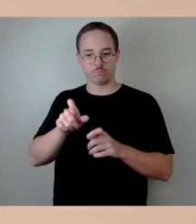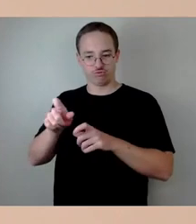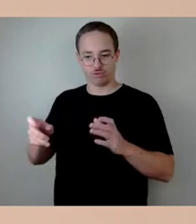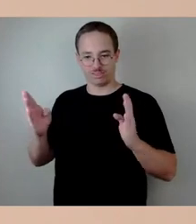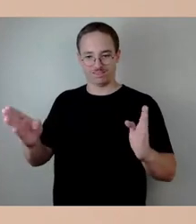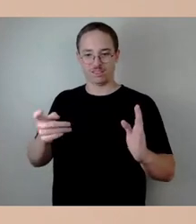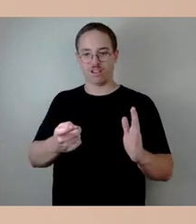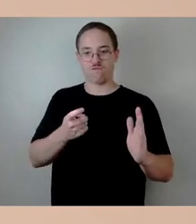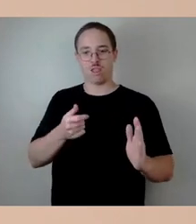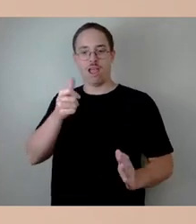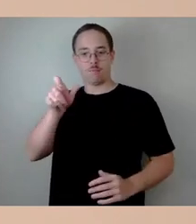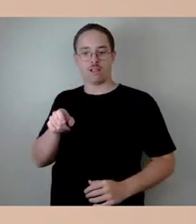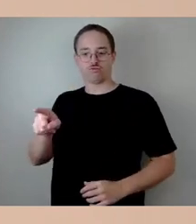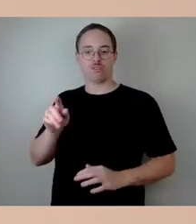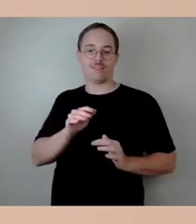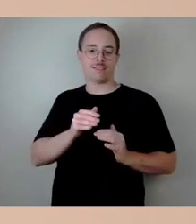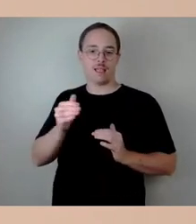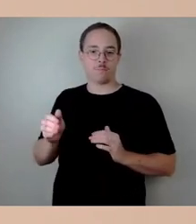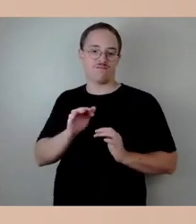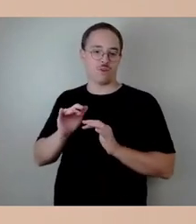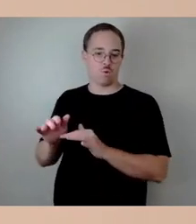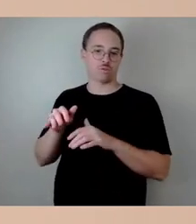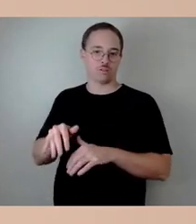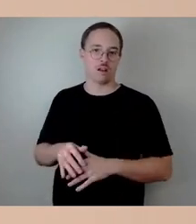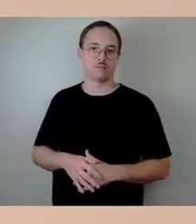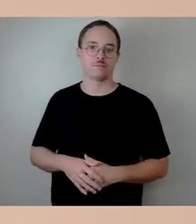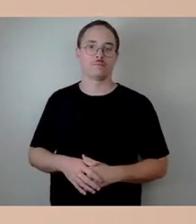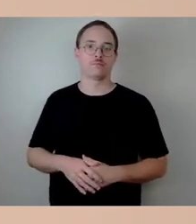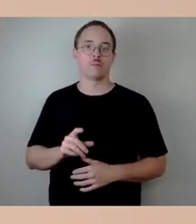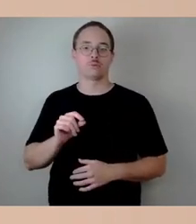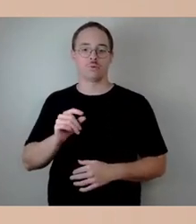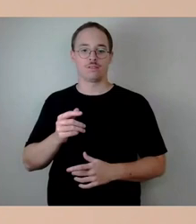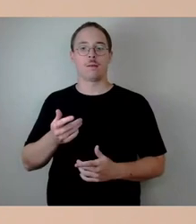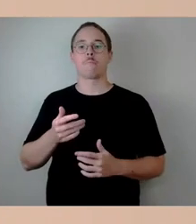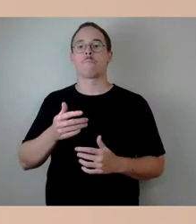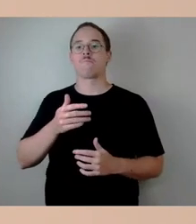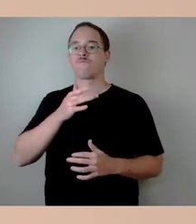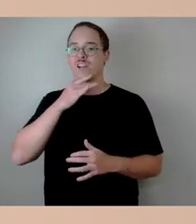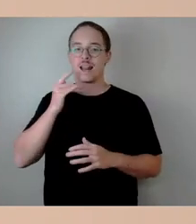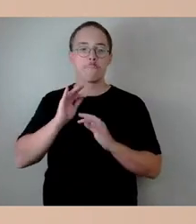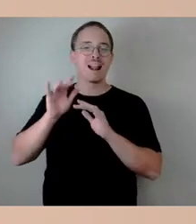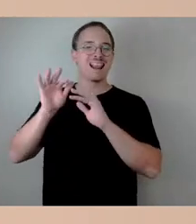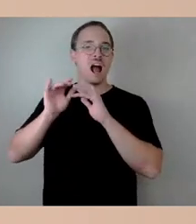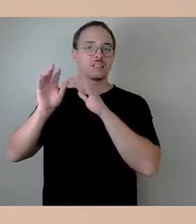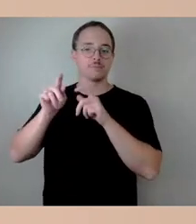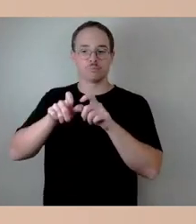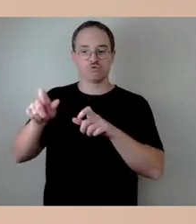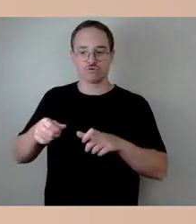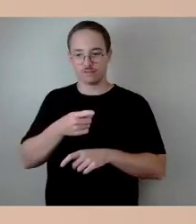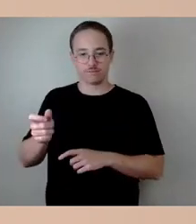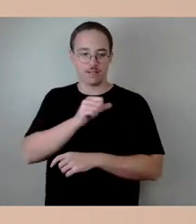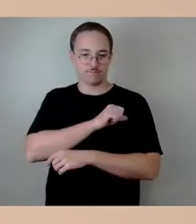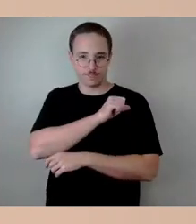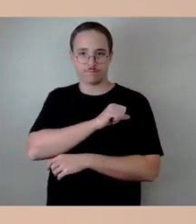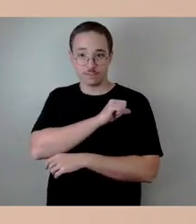milliardenschweren Impfungen weltweit sind dann entsprechend viele Menschen dann auch mit Nebenwirkungen konfrontiert worden. Auch das